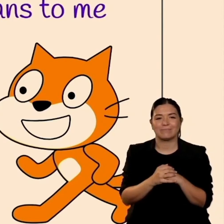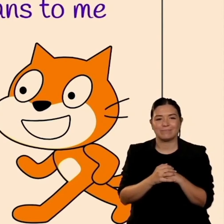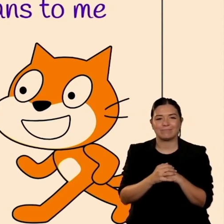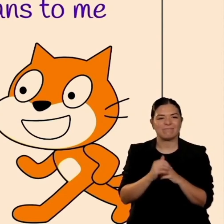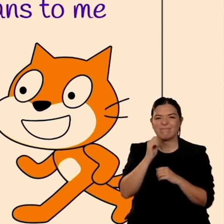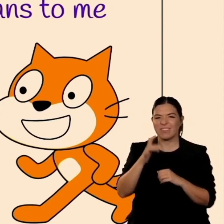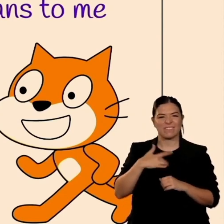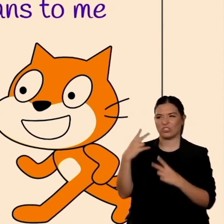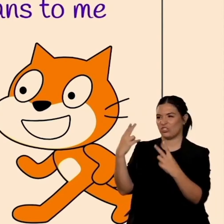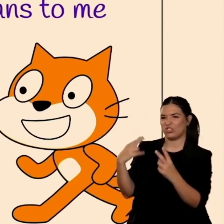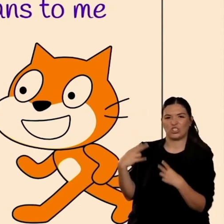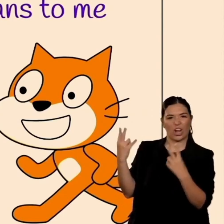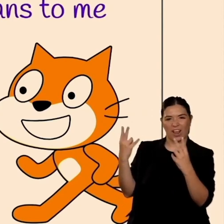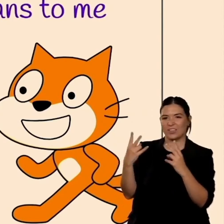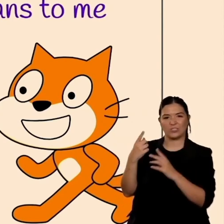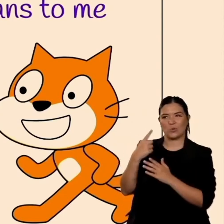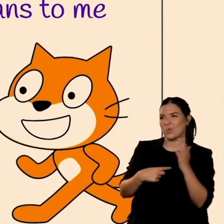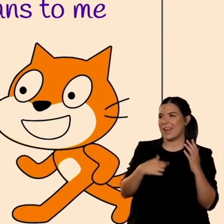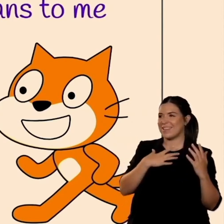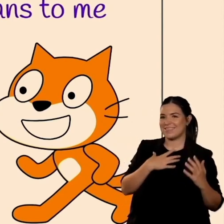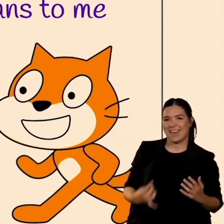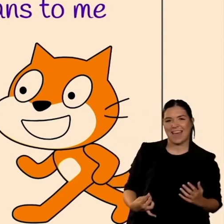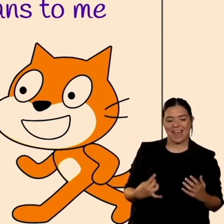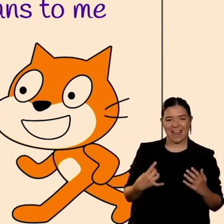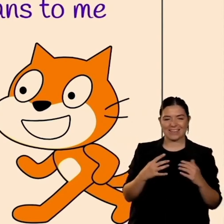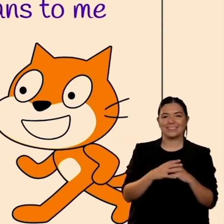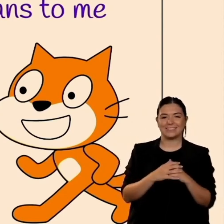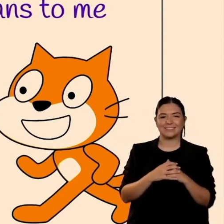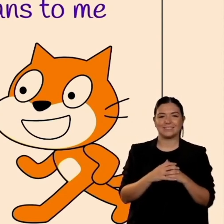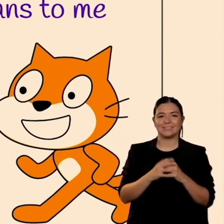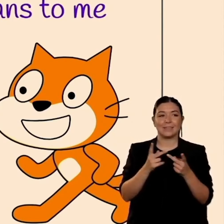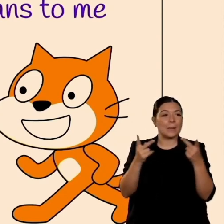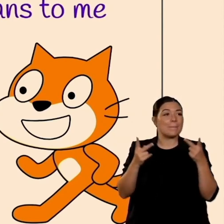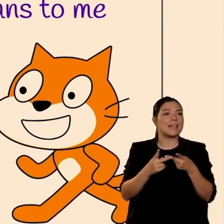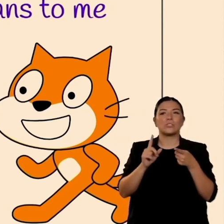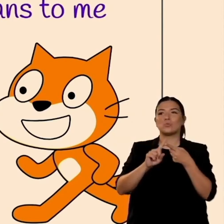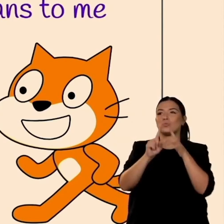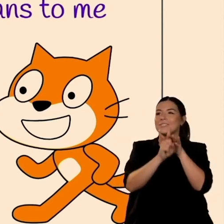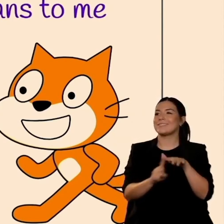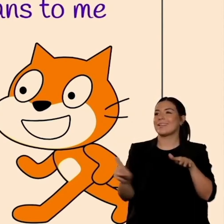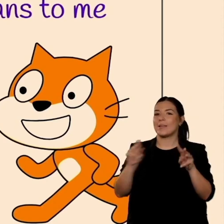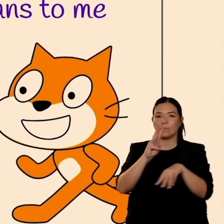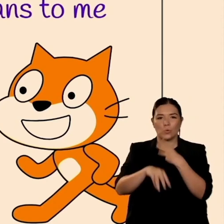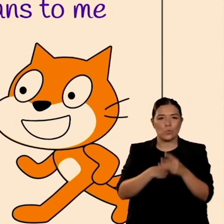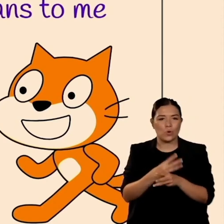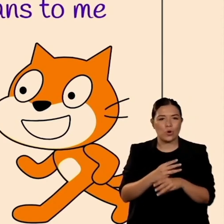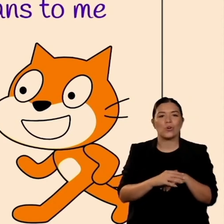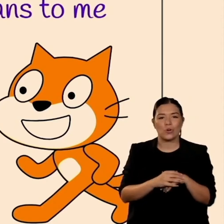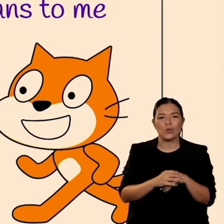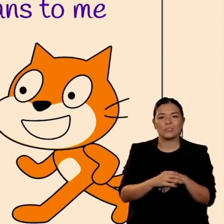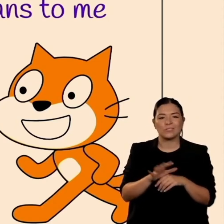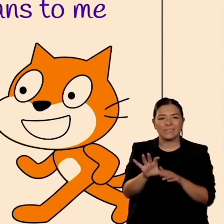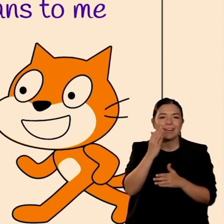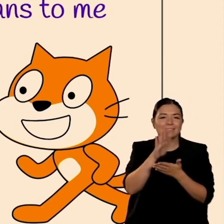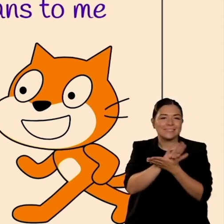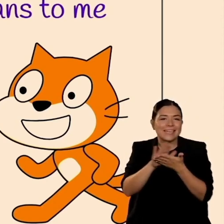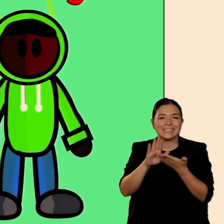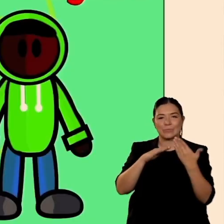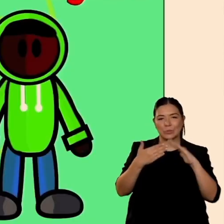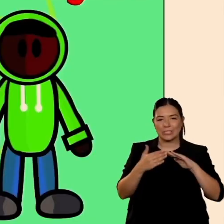scratch è divertente perché è un luogo per poter condividere idee scratch significa